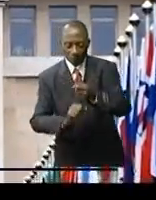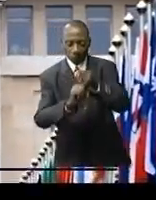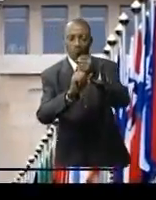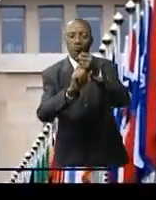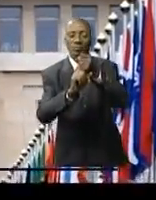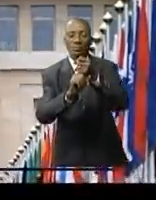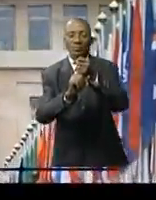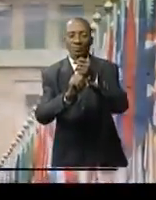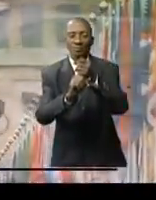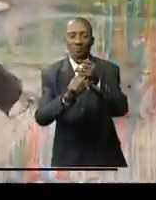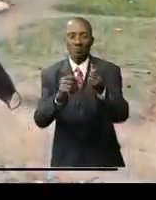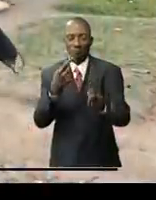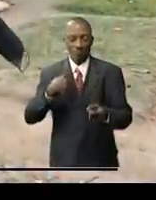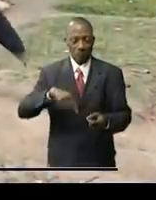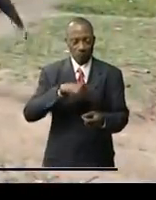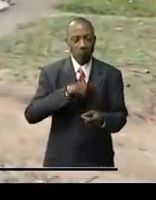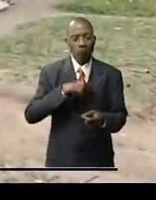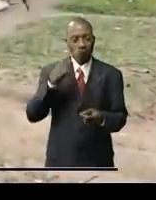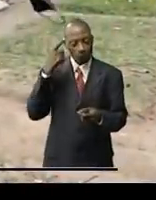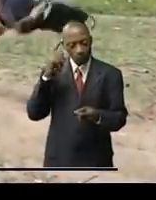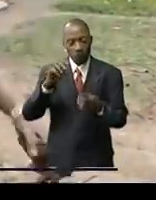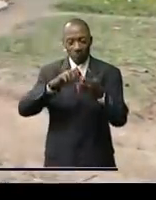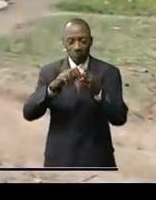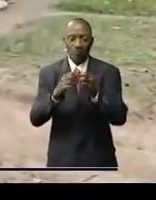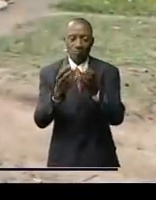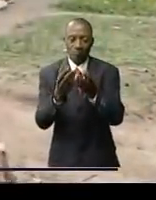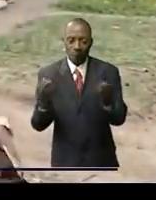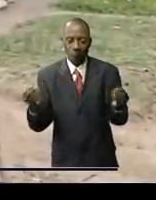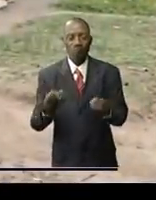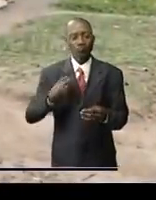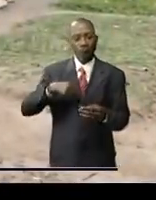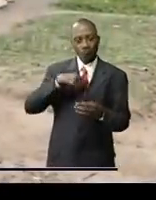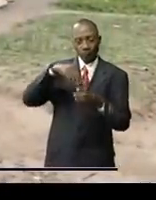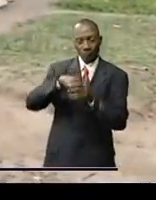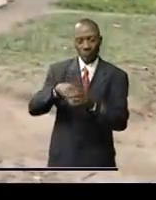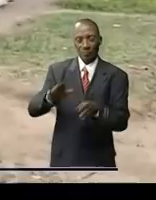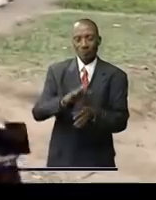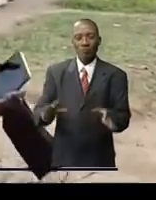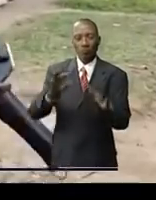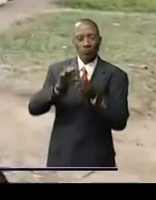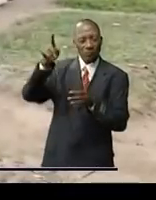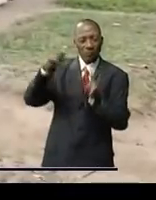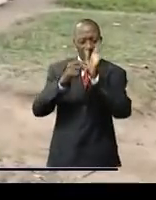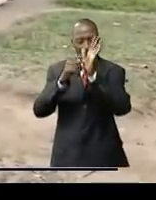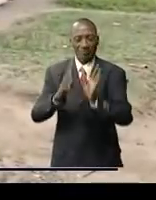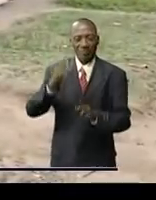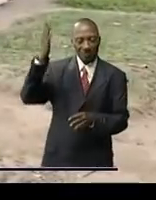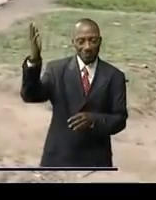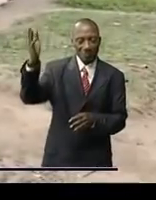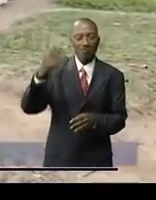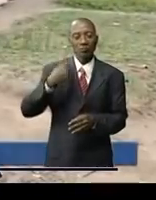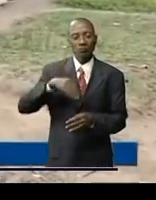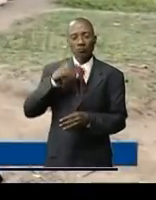'un pays qui se respecte puisse avoir une base permanente aux Nations Unies et j'espère que le président vient de signer des